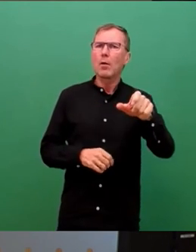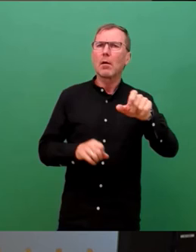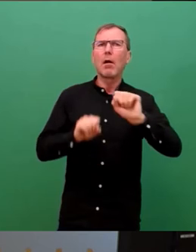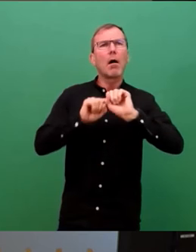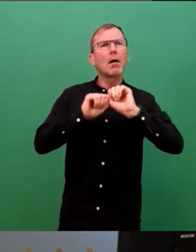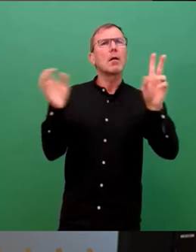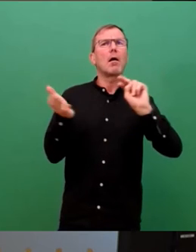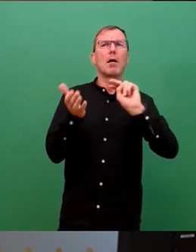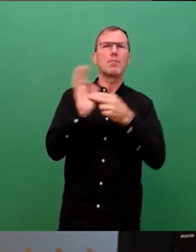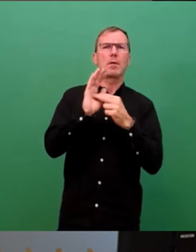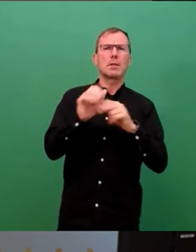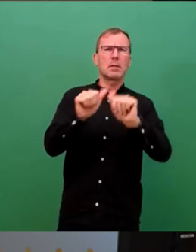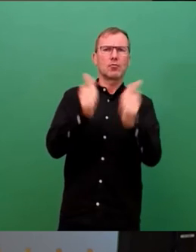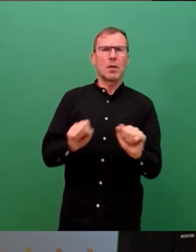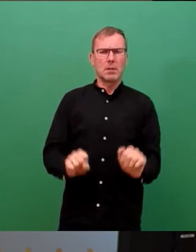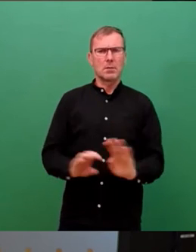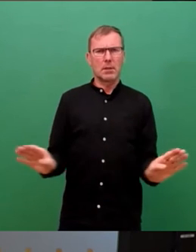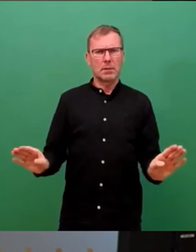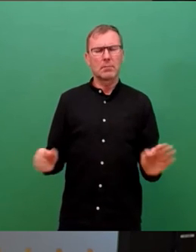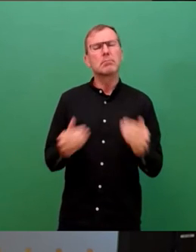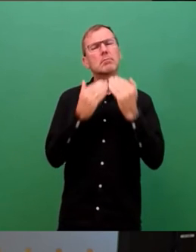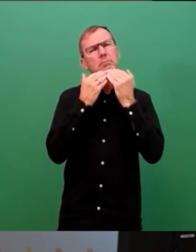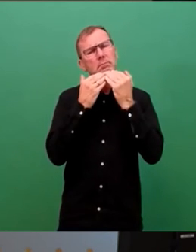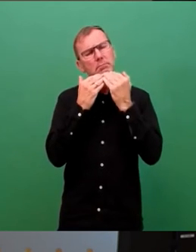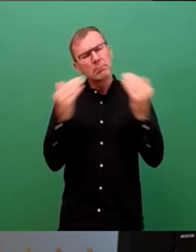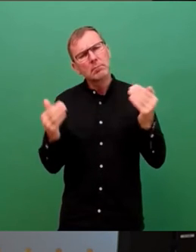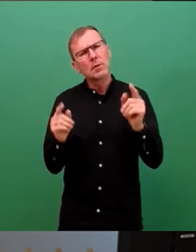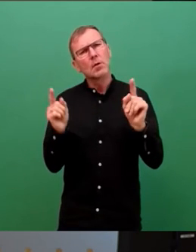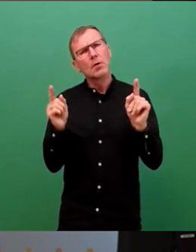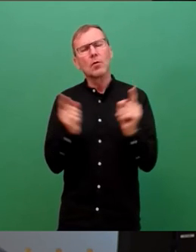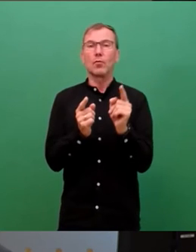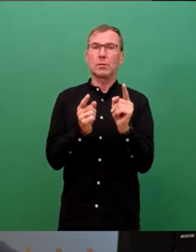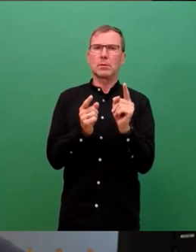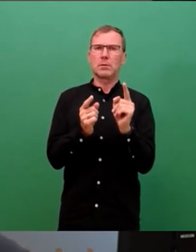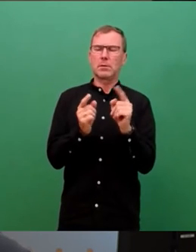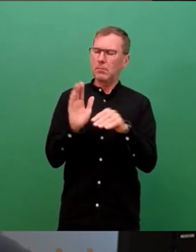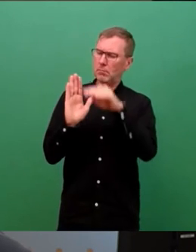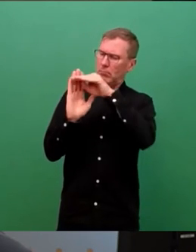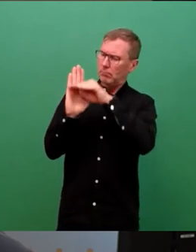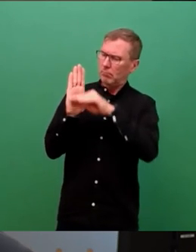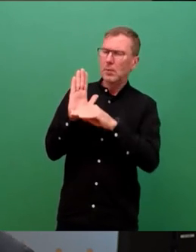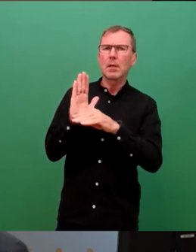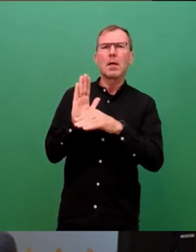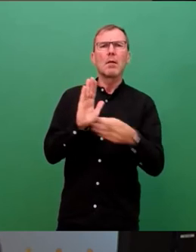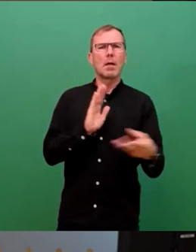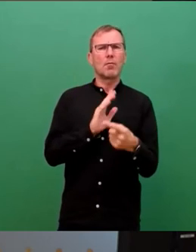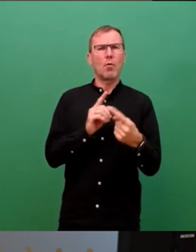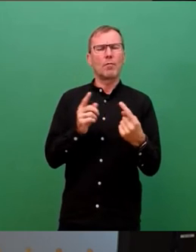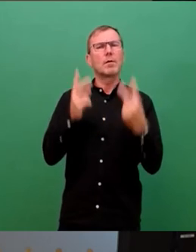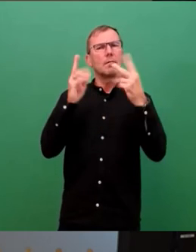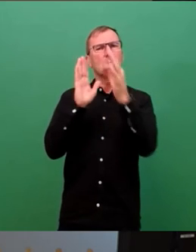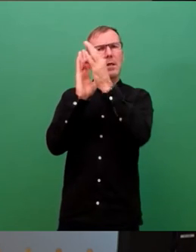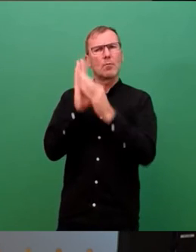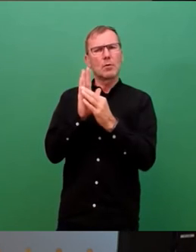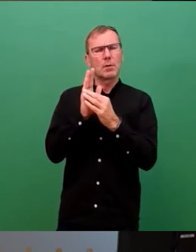gestalten können. Gestatten Sie mir kurz, auf die Prioritäten im Entwurf einzugehen, die diesen